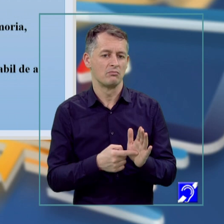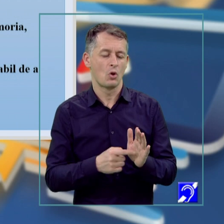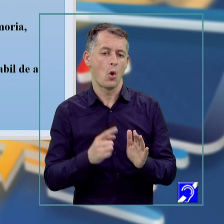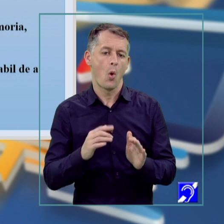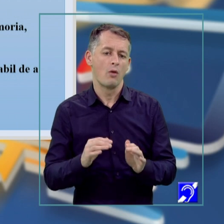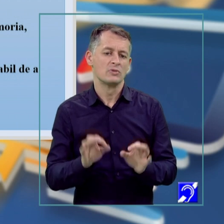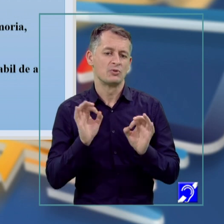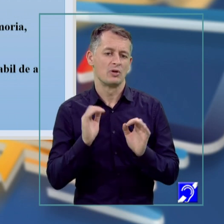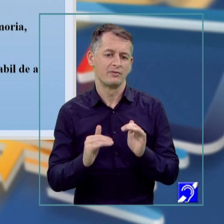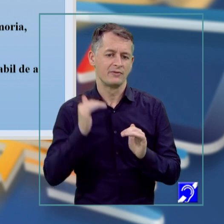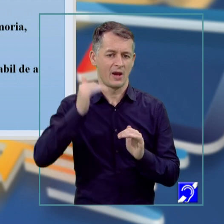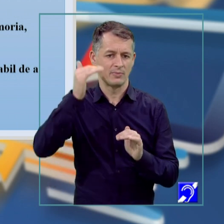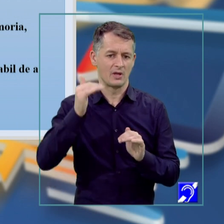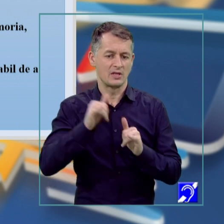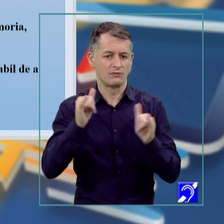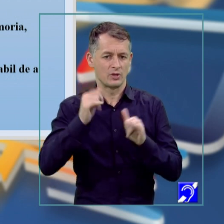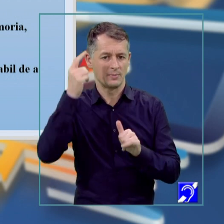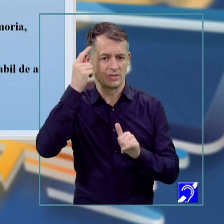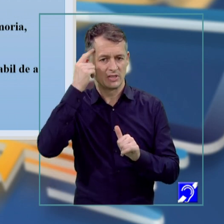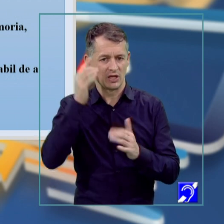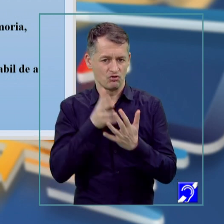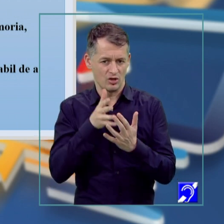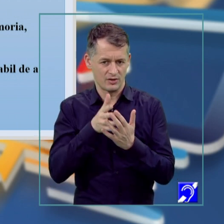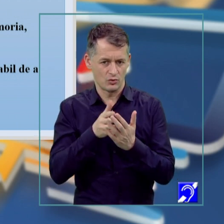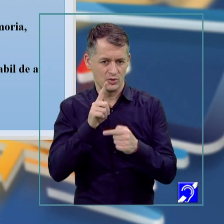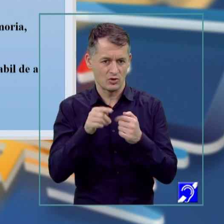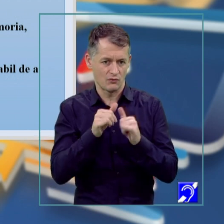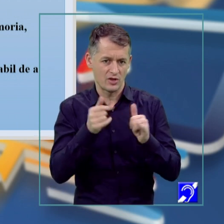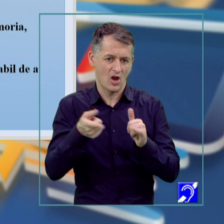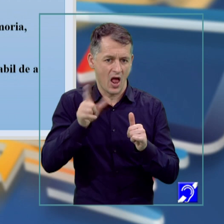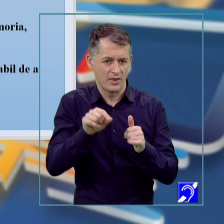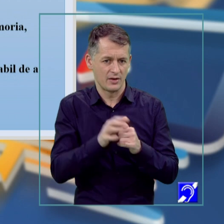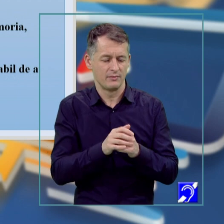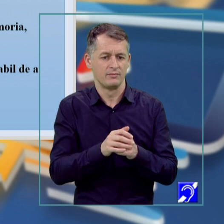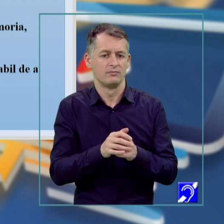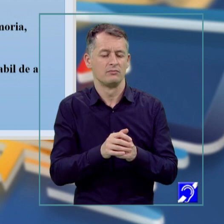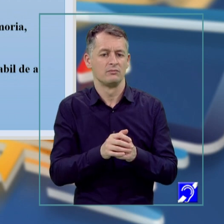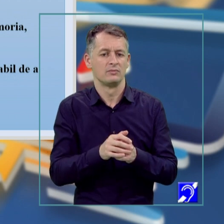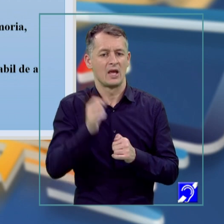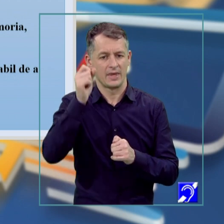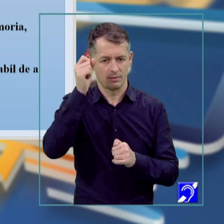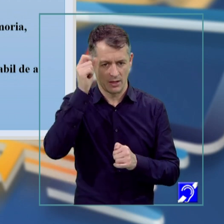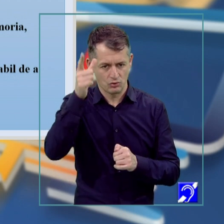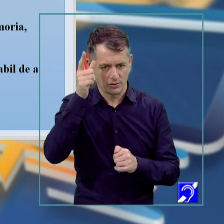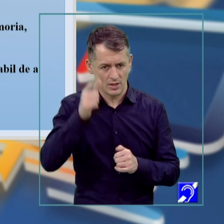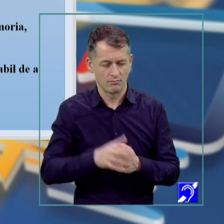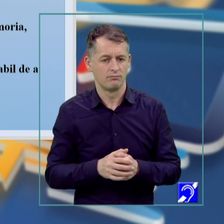dezvoltării psihice după ce s-au dezvoltat alte procese și anume reprezentările, inteligență,